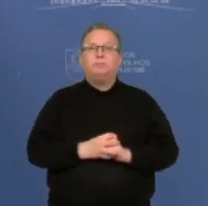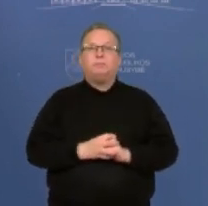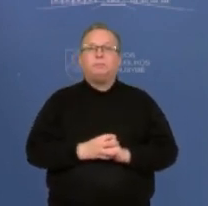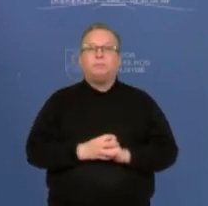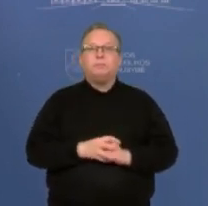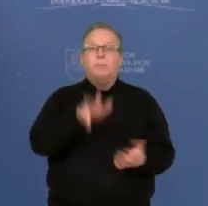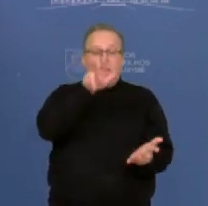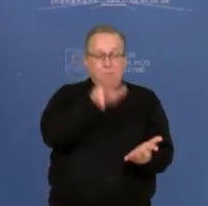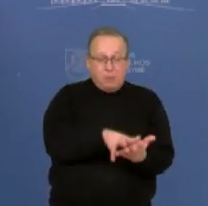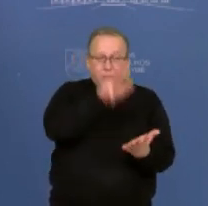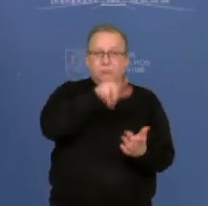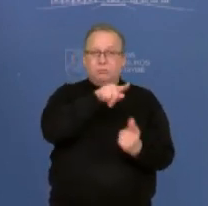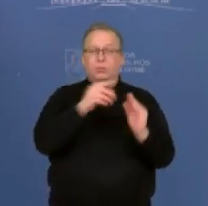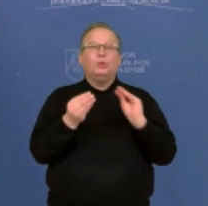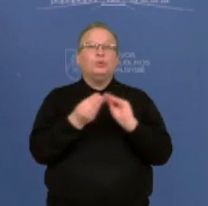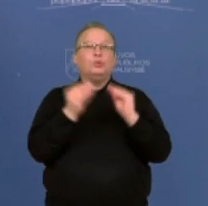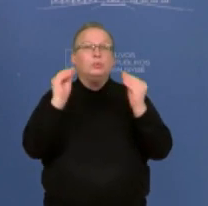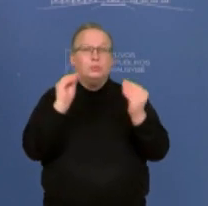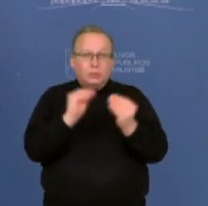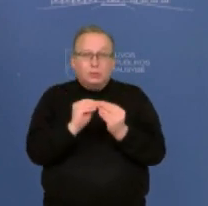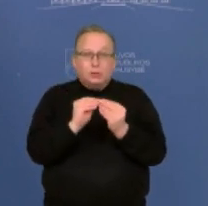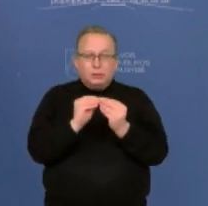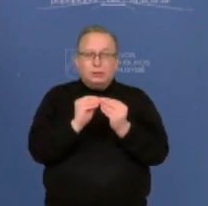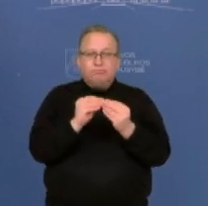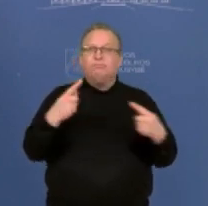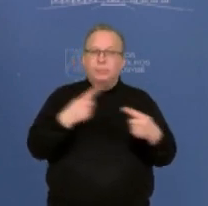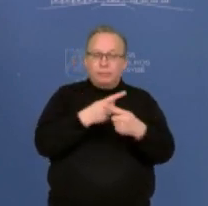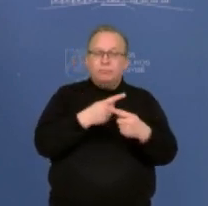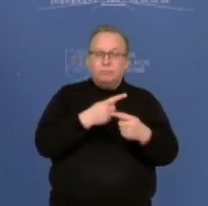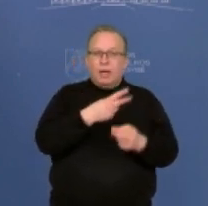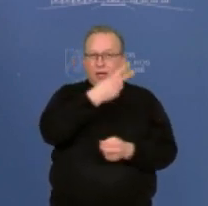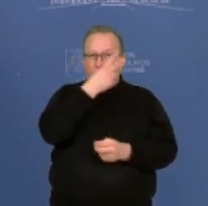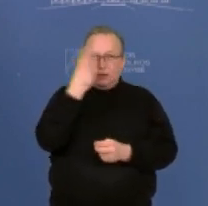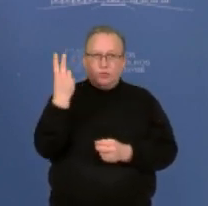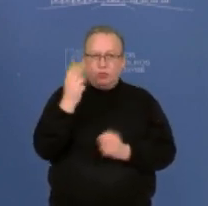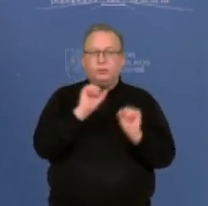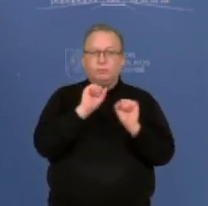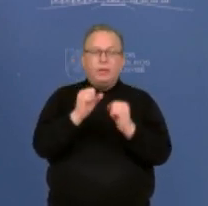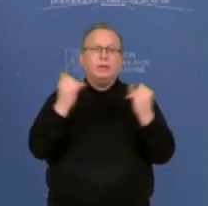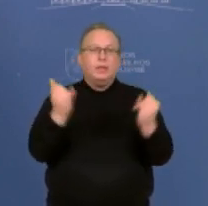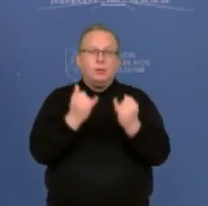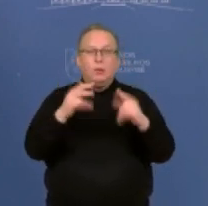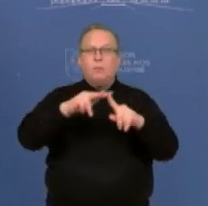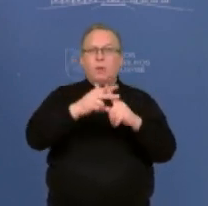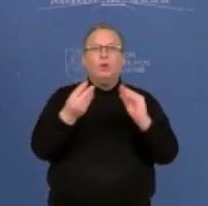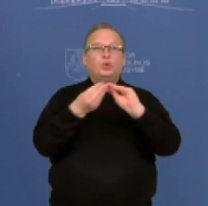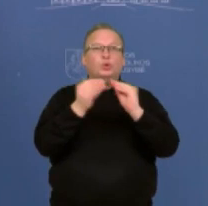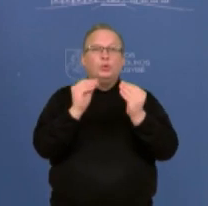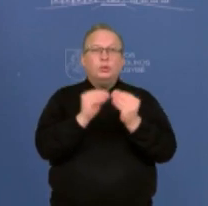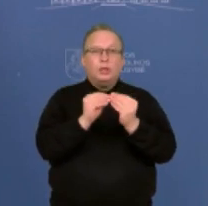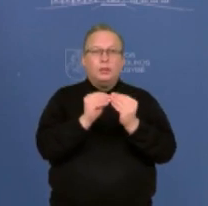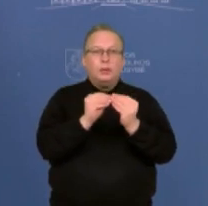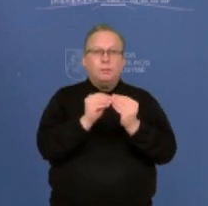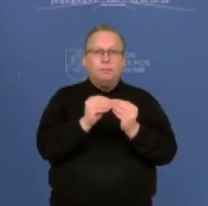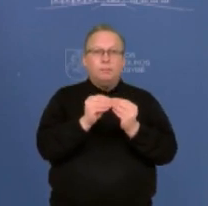patvirtins, kad šis sutartis netitinka nacionalinius augumų interesų, tai leis nutraukti ir sutartį ir tranzitą su